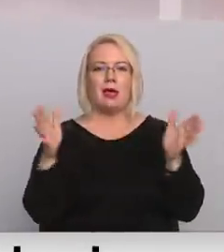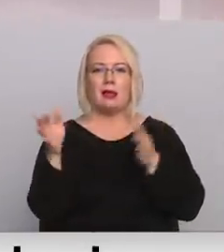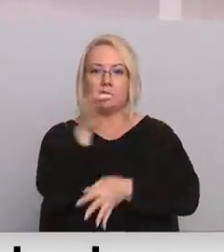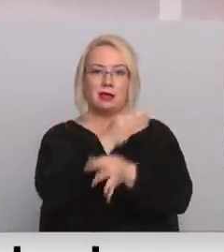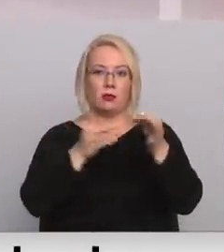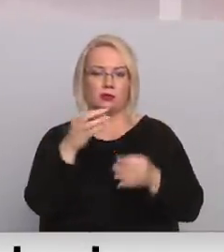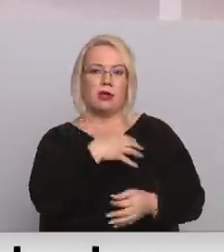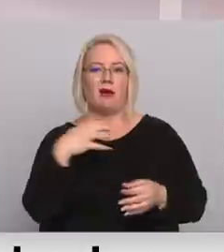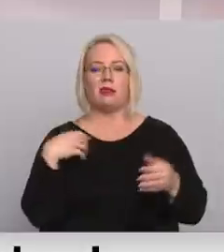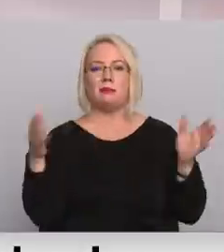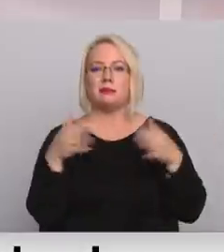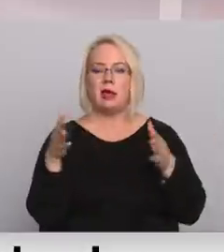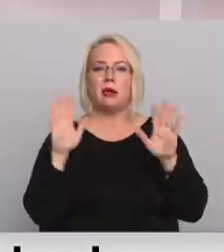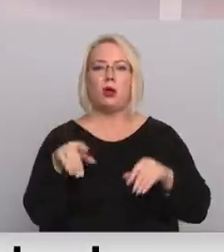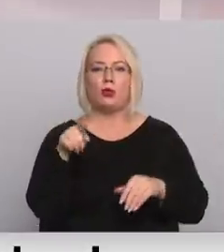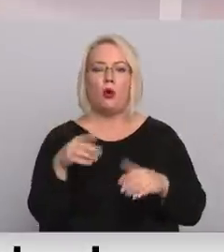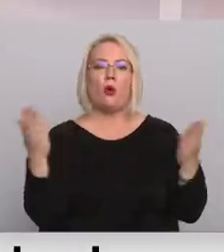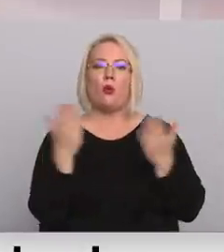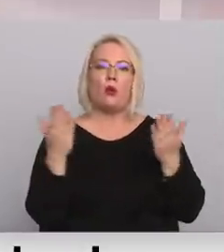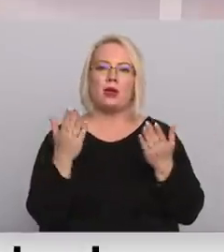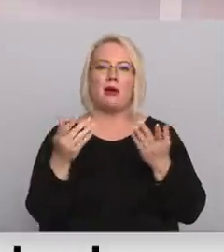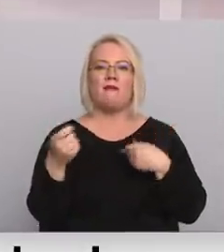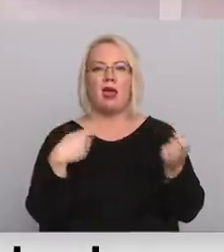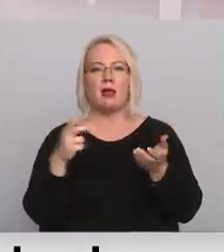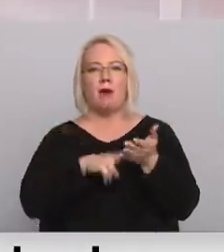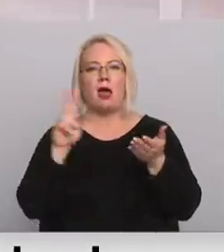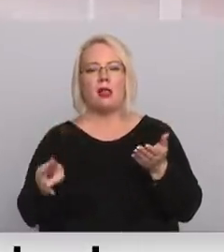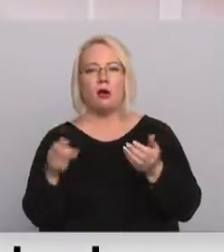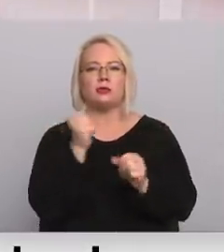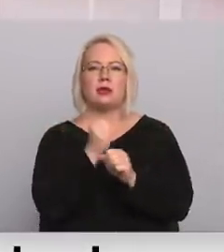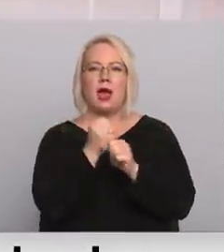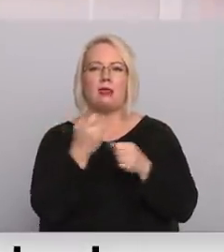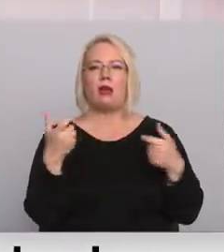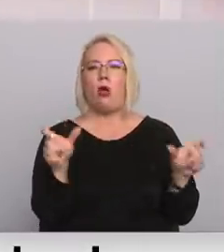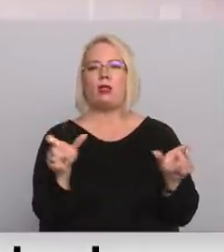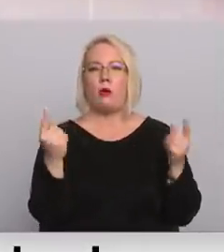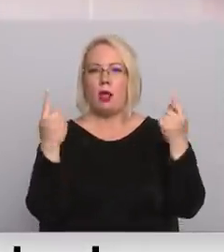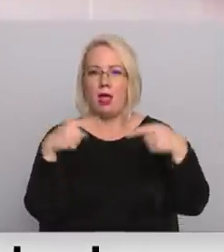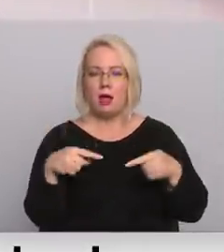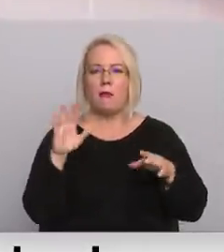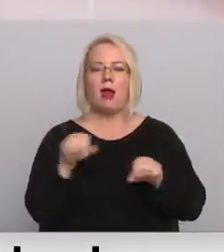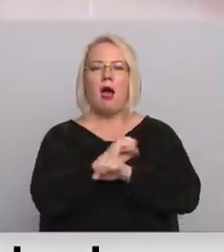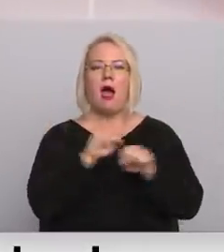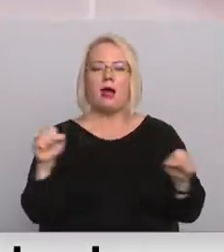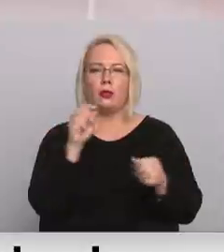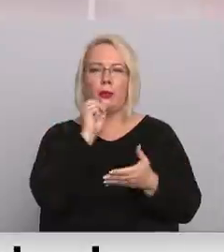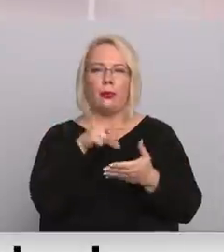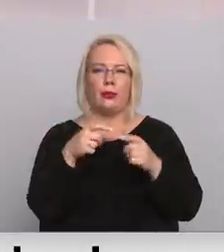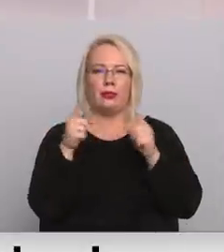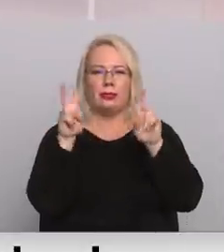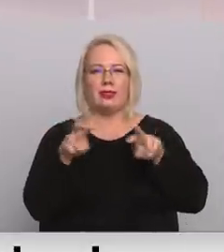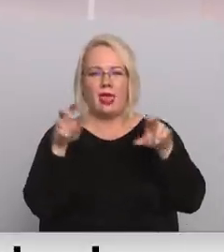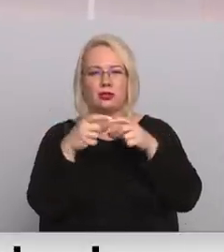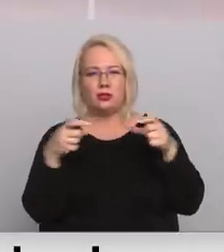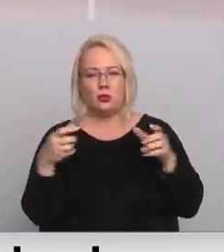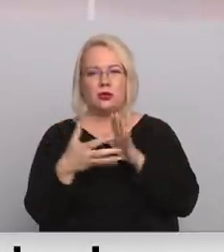valdības sēdē ir par to, kuriem tirgotājiem būs ļauts strādāt arī lokdauna laikā par ātro antigēnu testu izmantošanu tajās